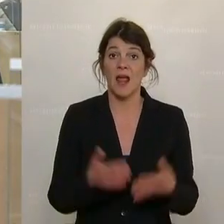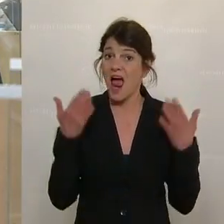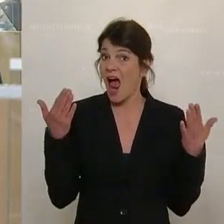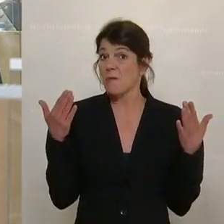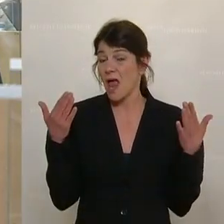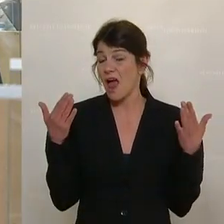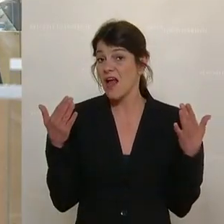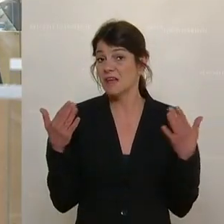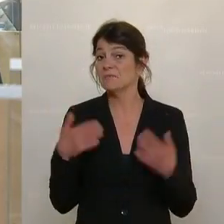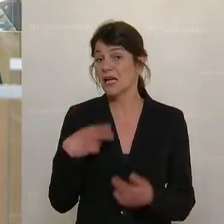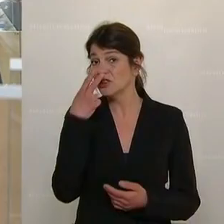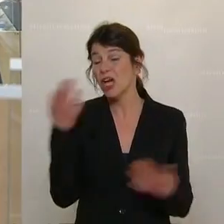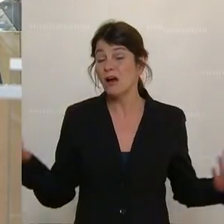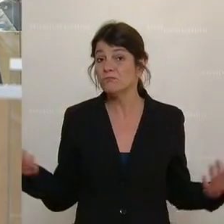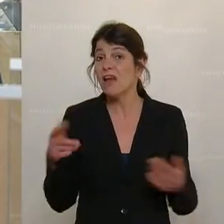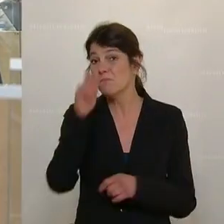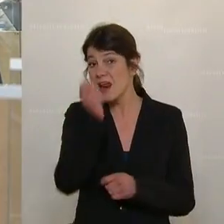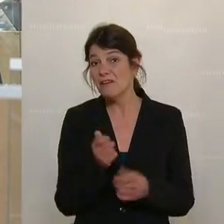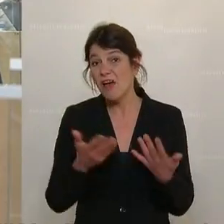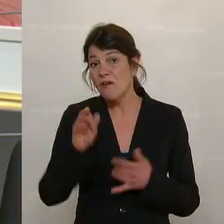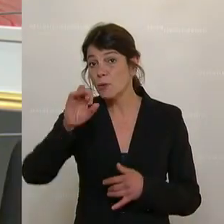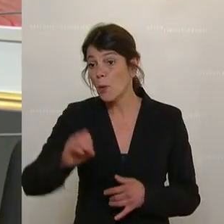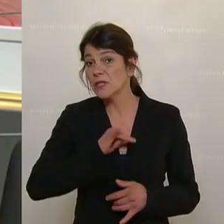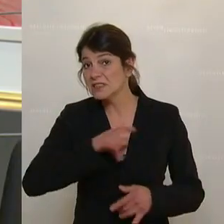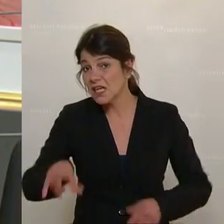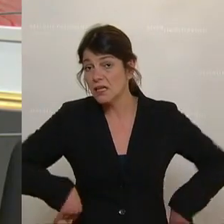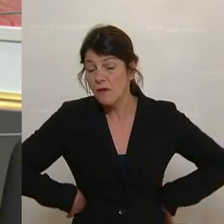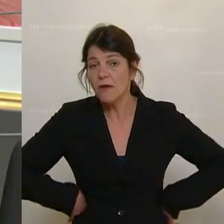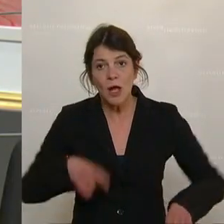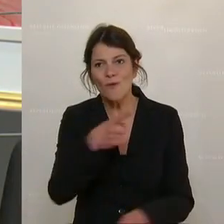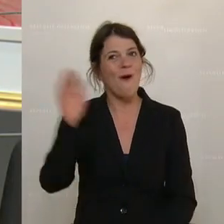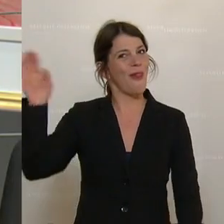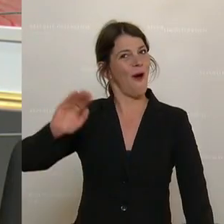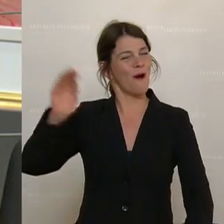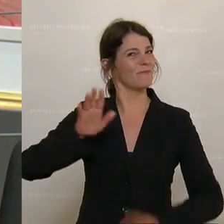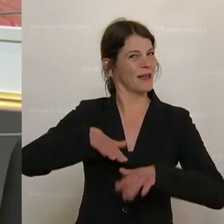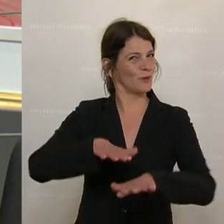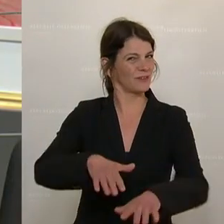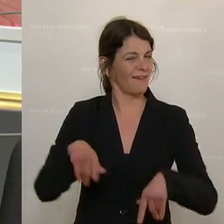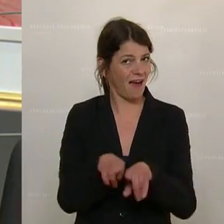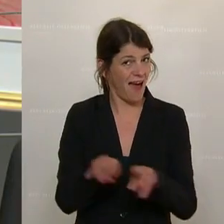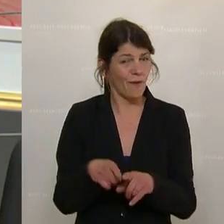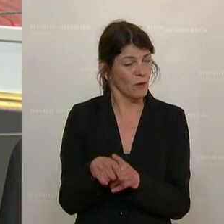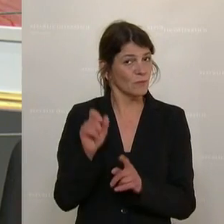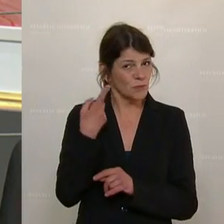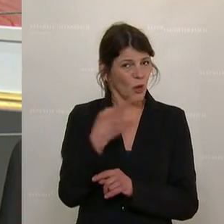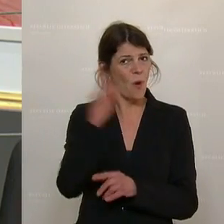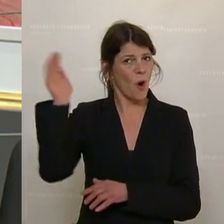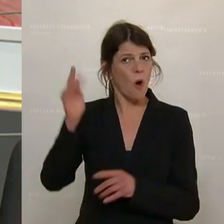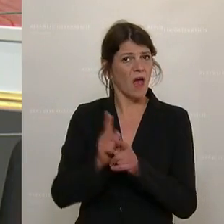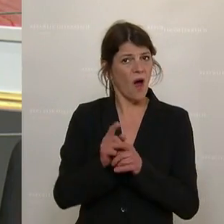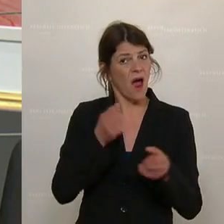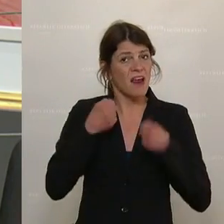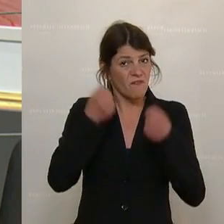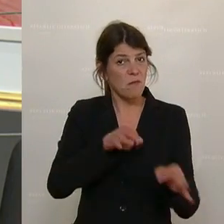Aber kommen wir zu einer Bilanz, die die FPÖ vielleicht interessiert. Denn sie lobt ja diese Demonstration und so und vor allem auch anscheinend die Gewaltbereiten, die